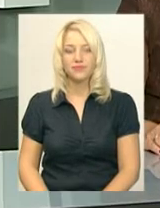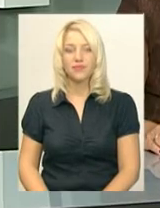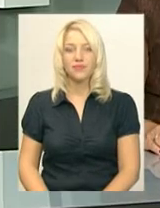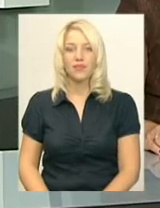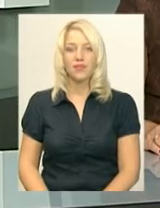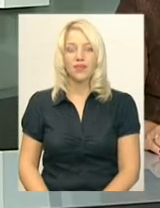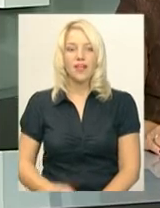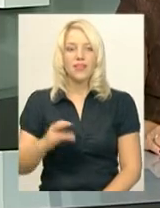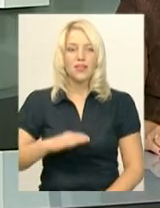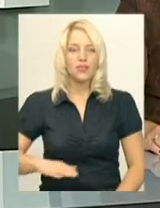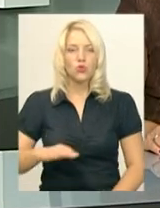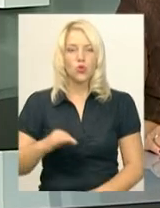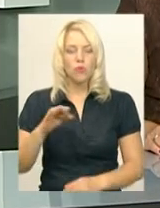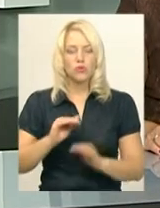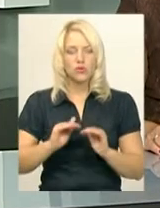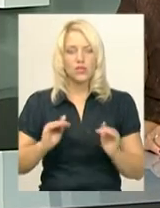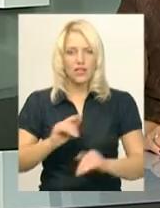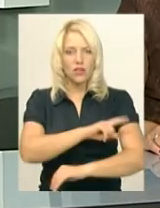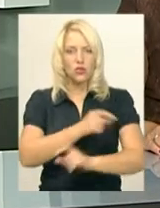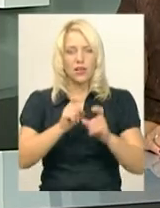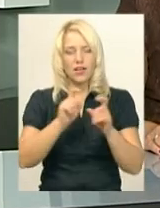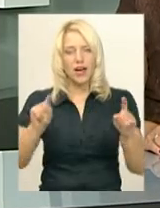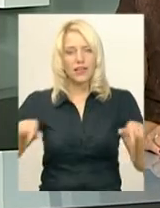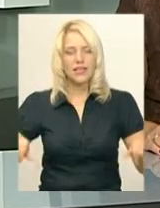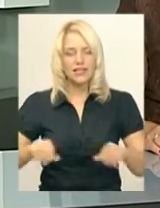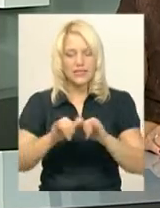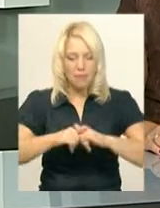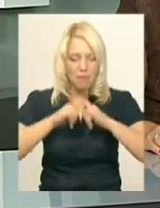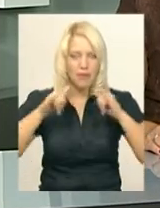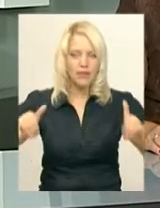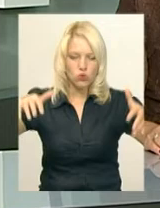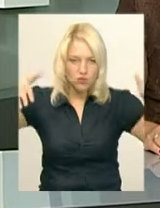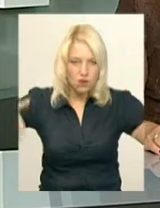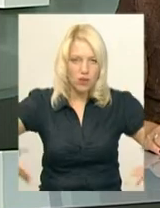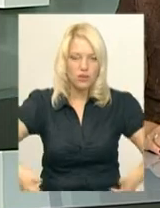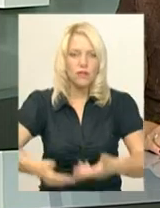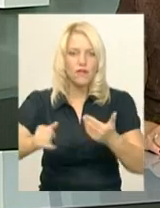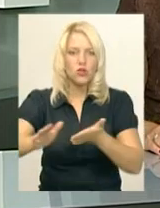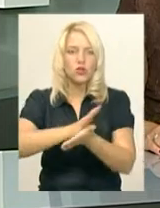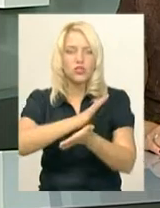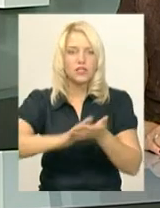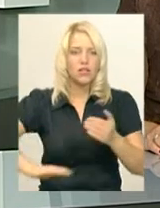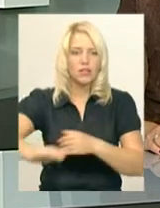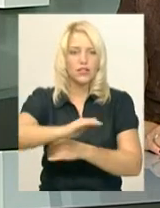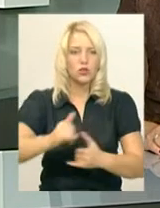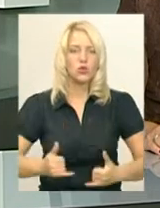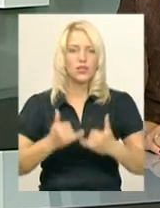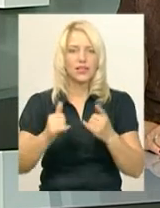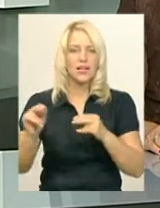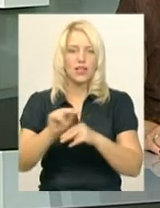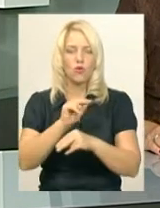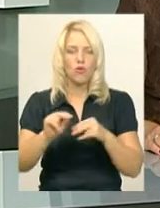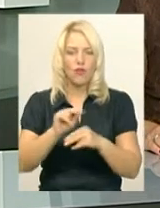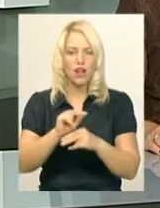На території обласної дитячої лікарні збільшують котлован та розчищають території підбудівництва нового лікувально-діагностичного